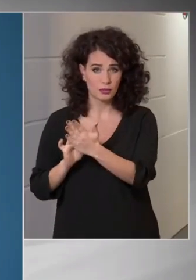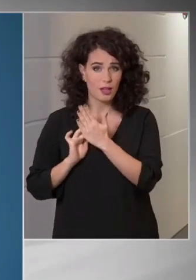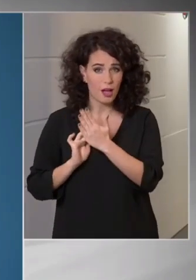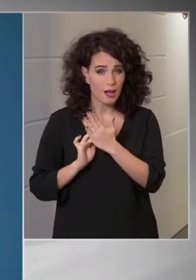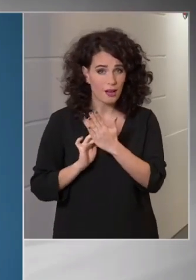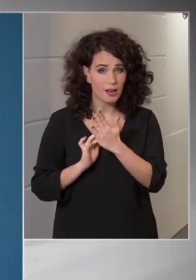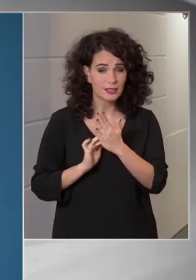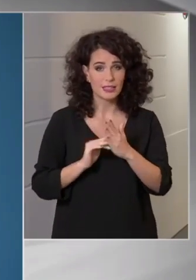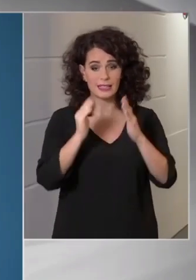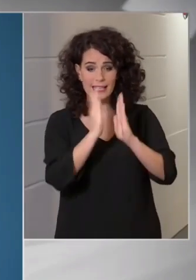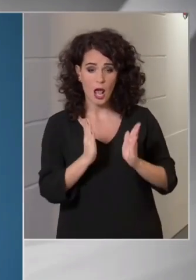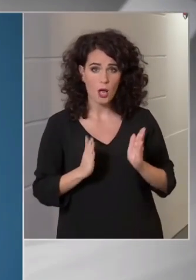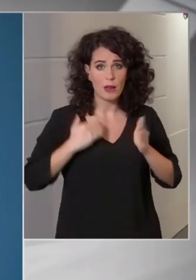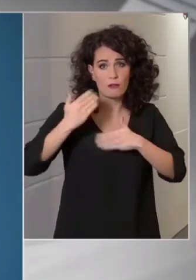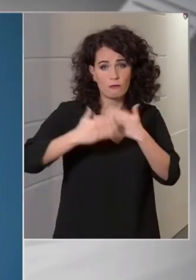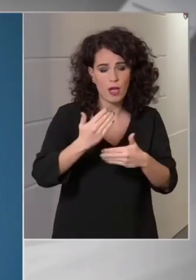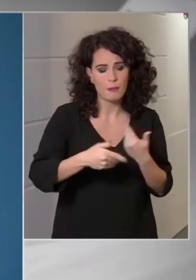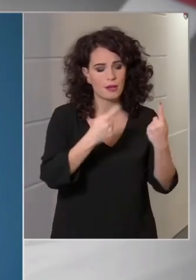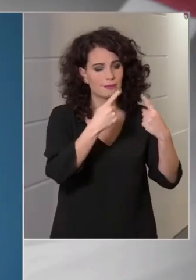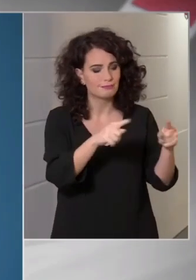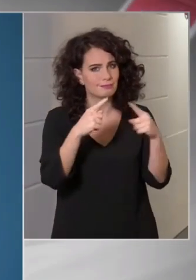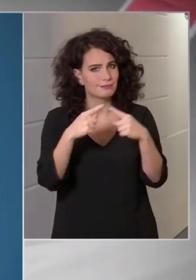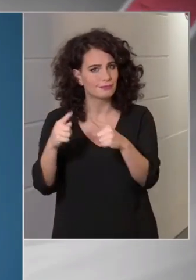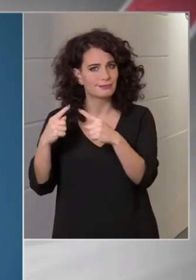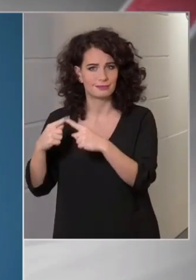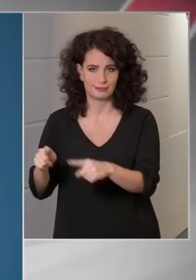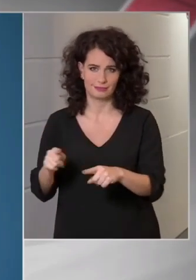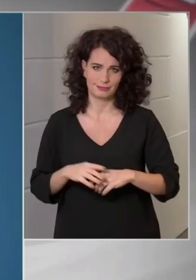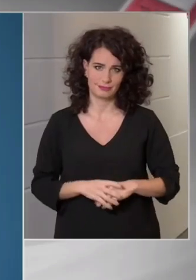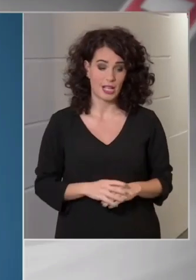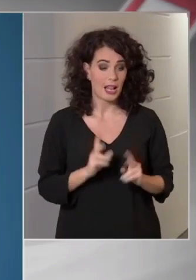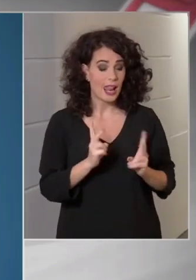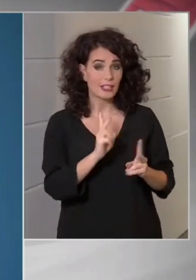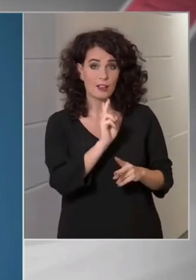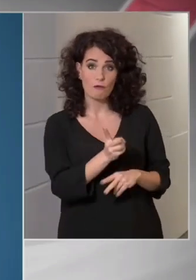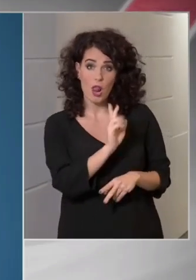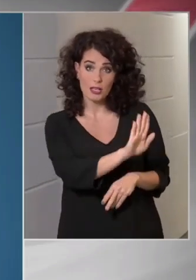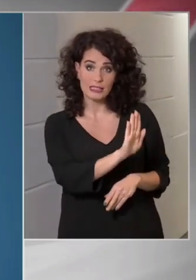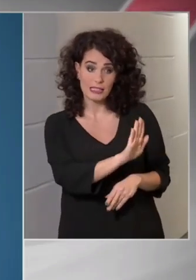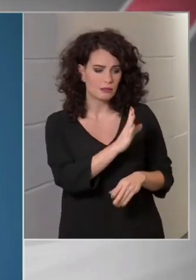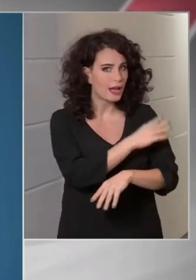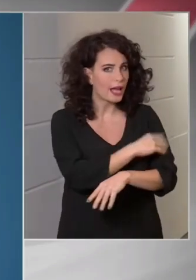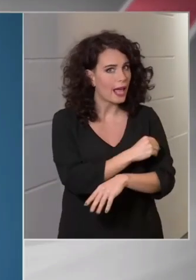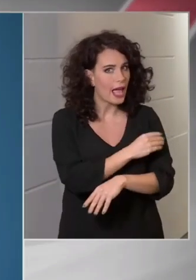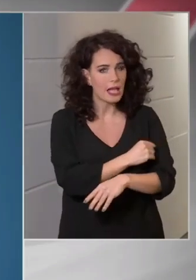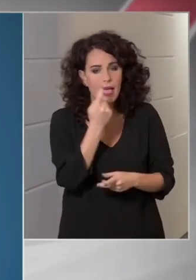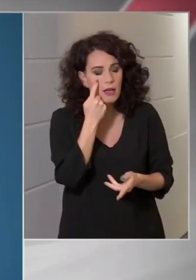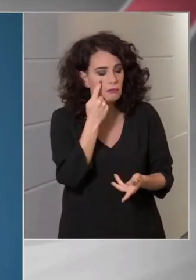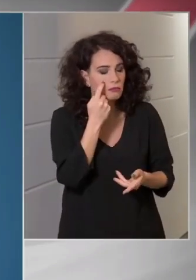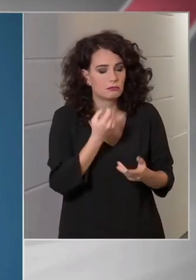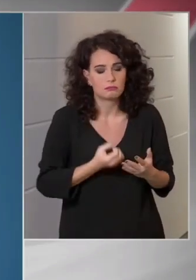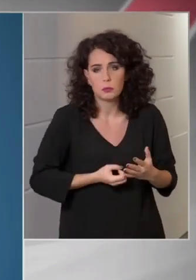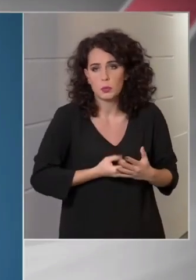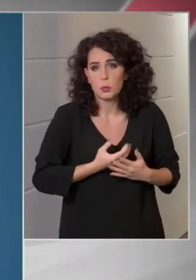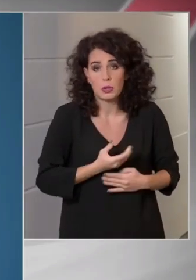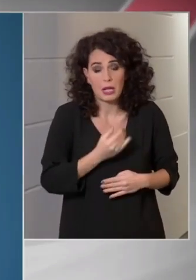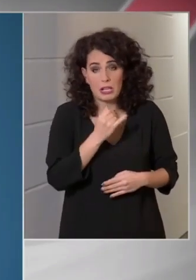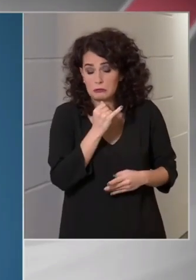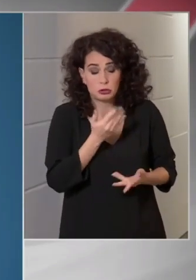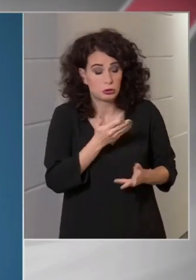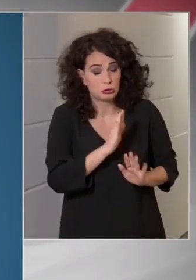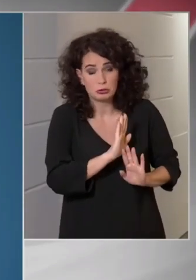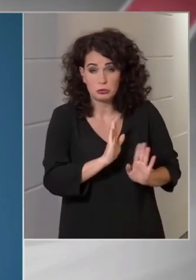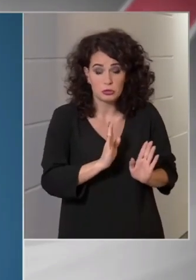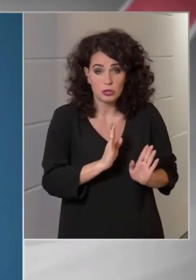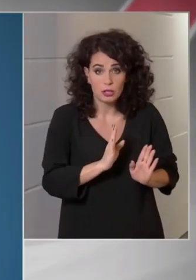második hullám idején. Van, akinél nagyon enyhe tünetekkel indul a betegség, és